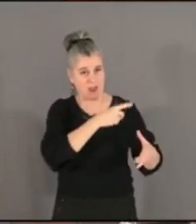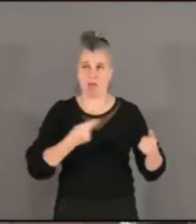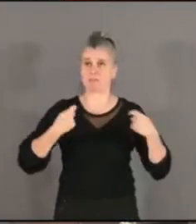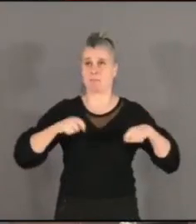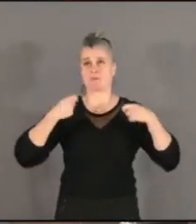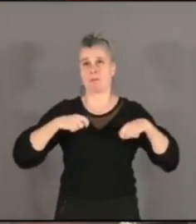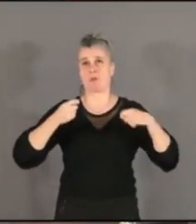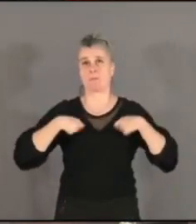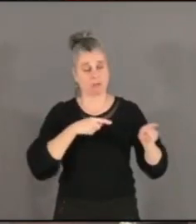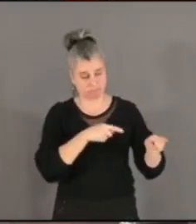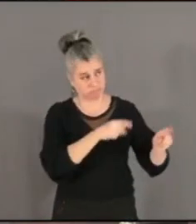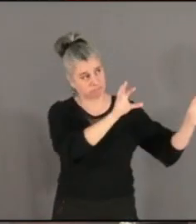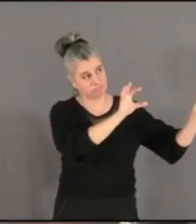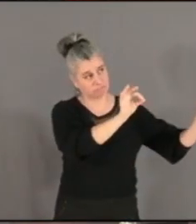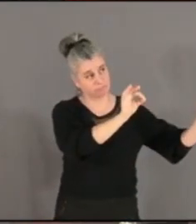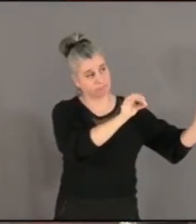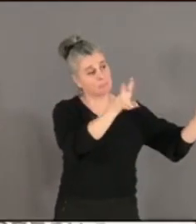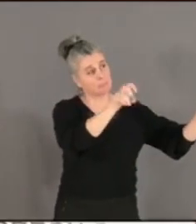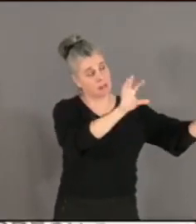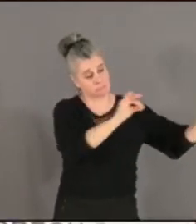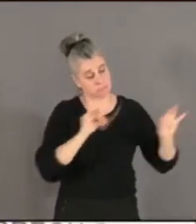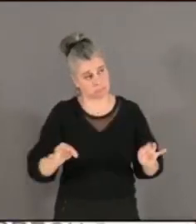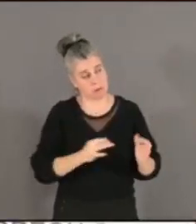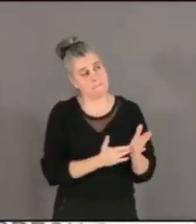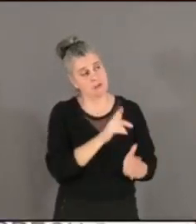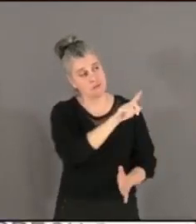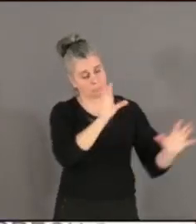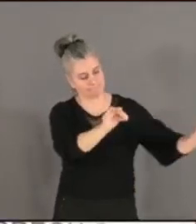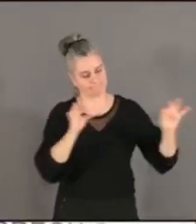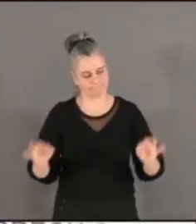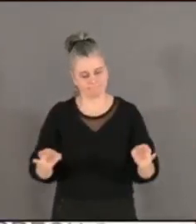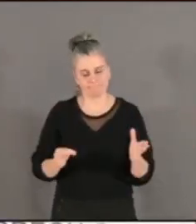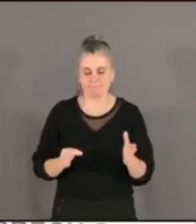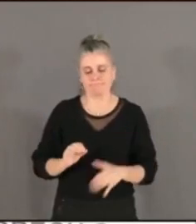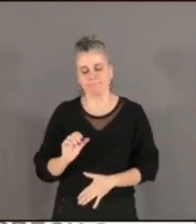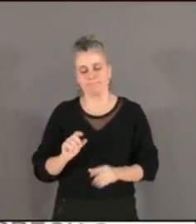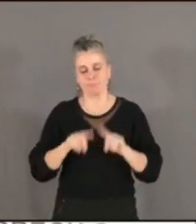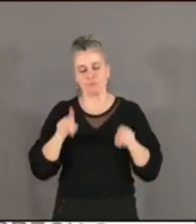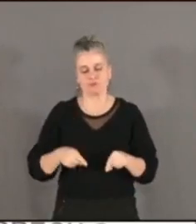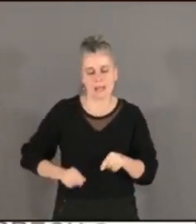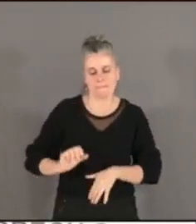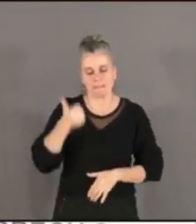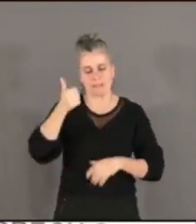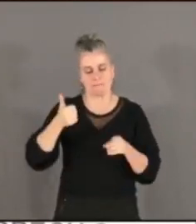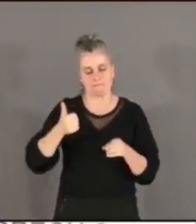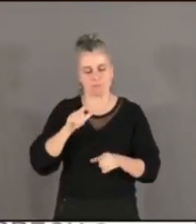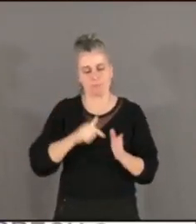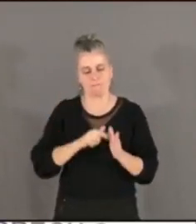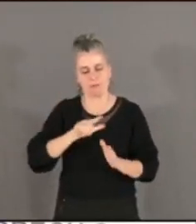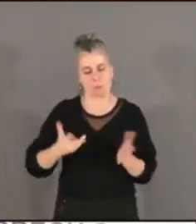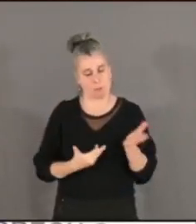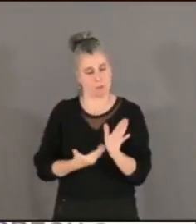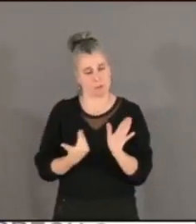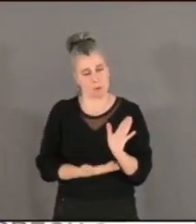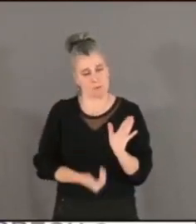je vous cite, à la page 2. Le budget primitif 2023 tel qu'il vous est présenté est emblématique pour la ville de